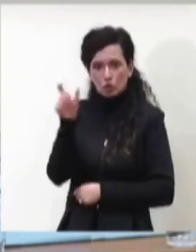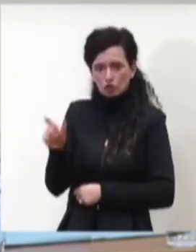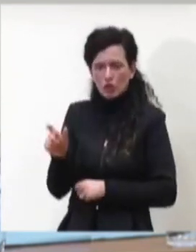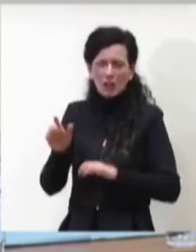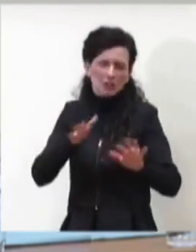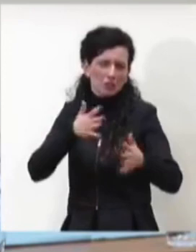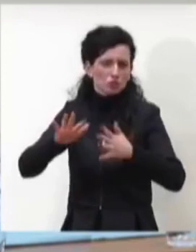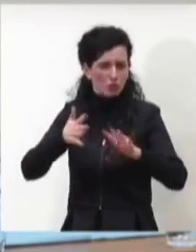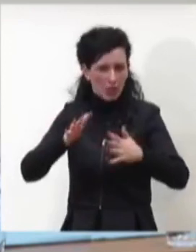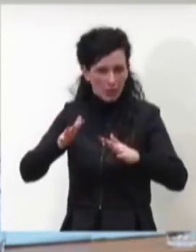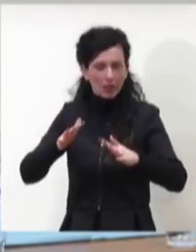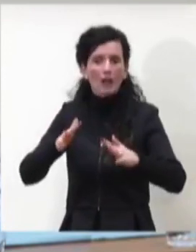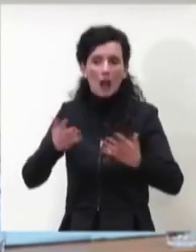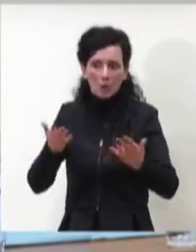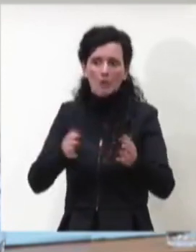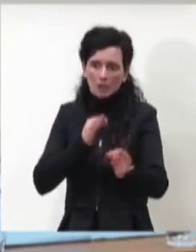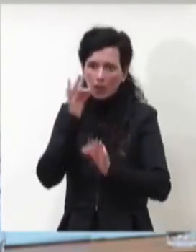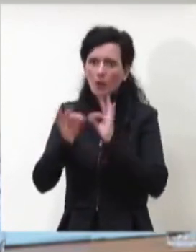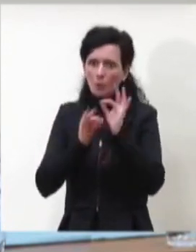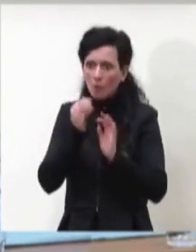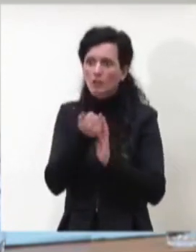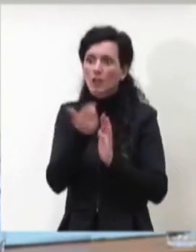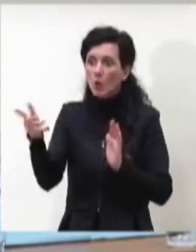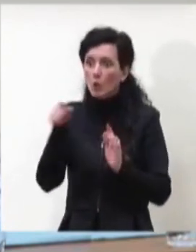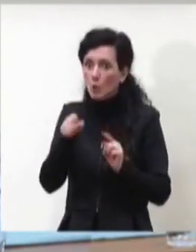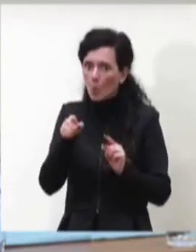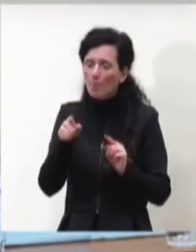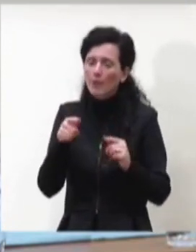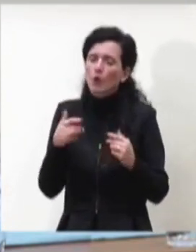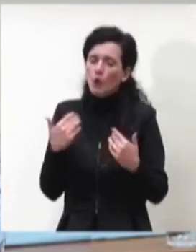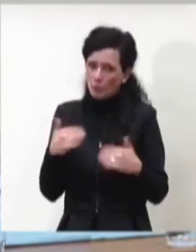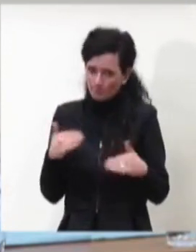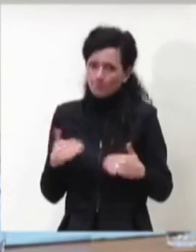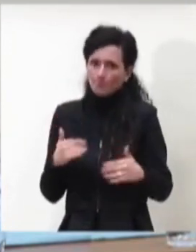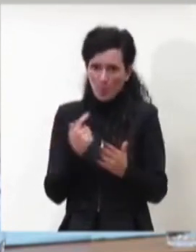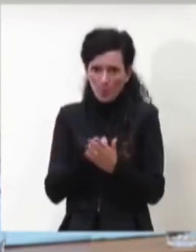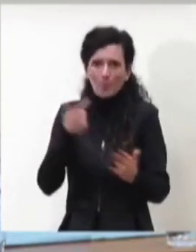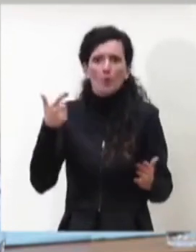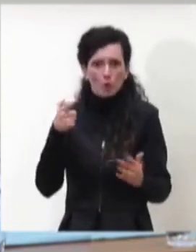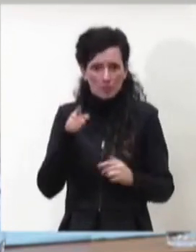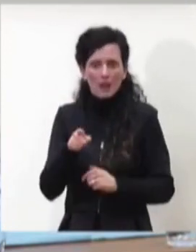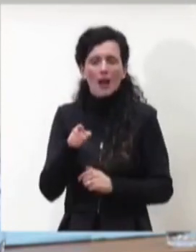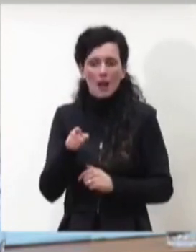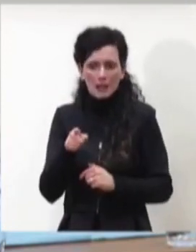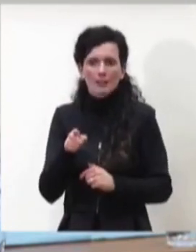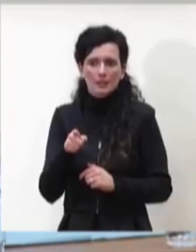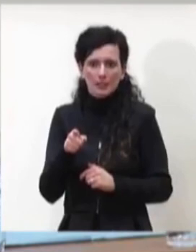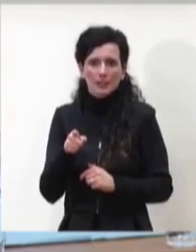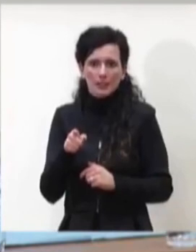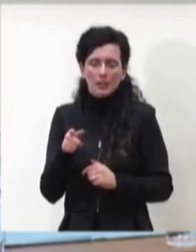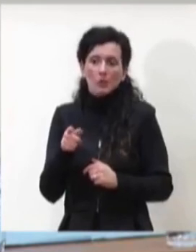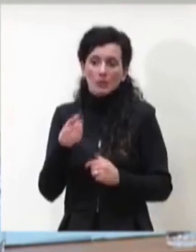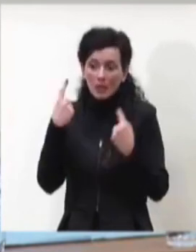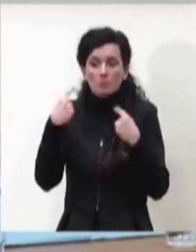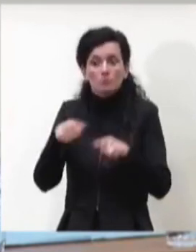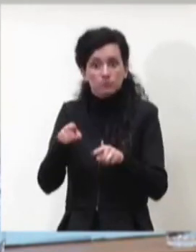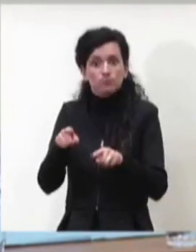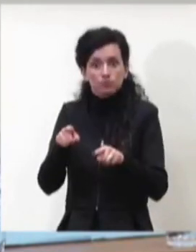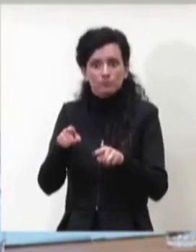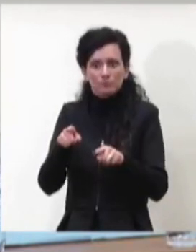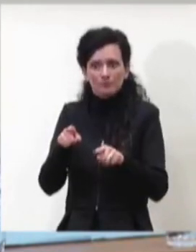ha un numero consistente già quella su cui chiaramente va fatta la